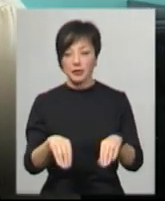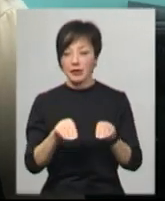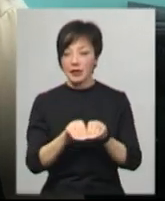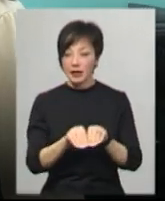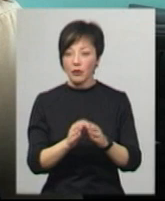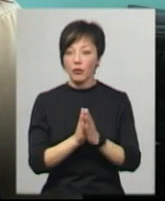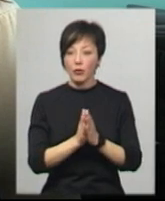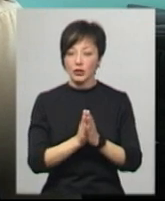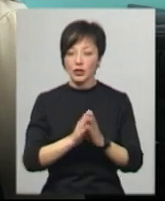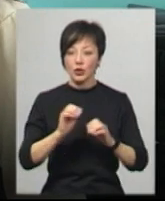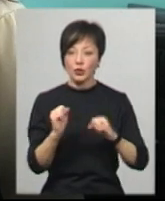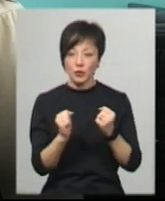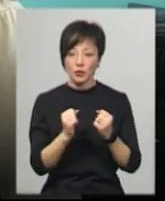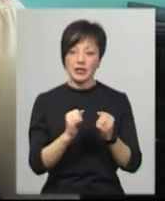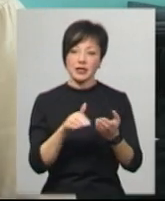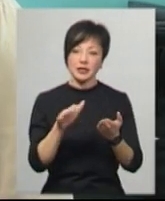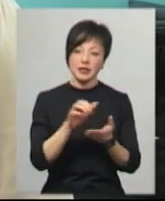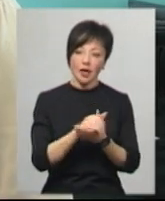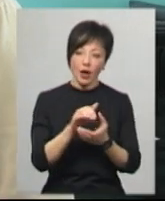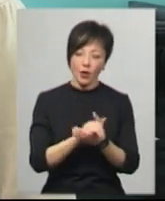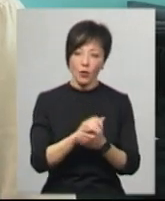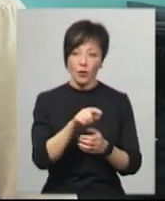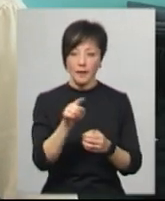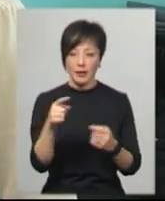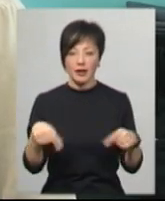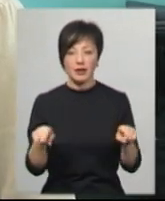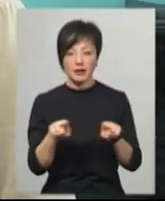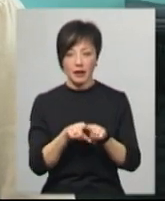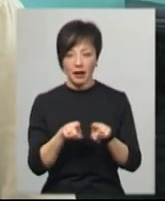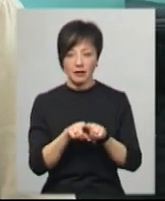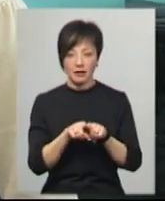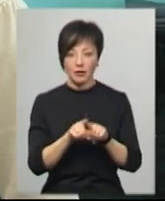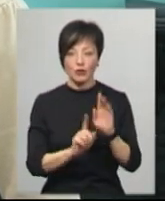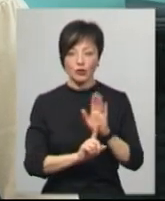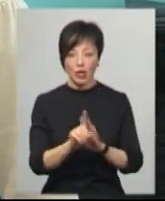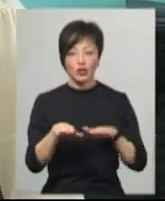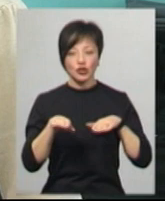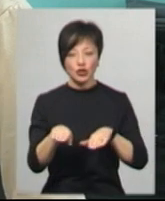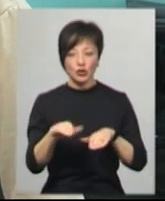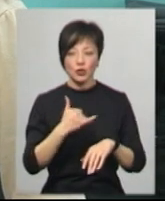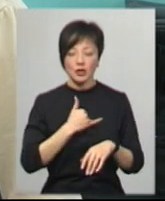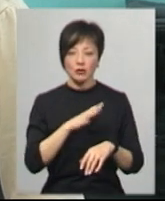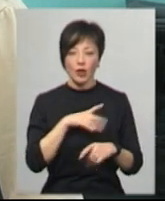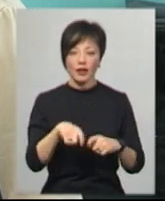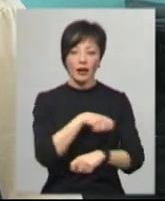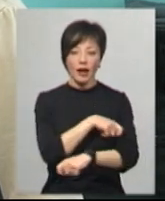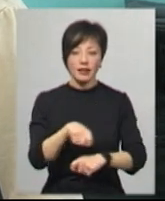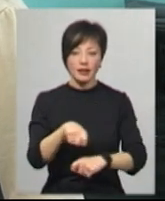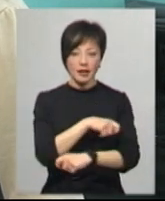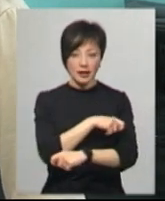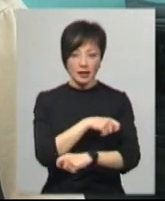попросили друзі, попросили знайомі. І так почали шити, в нас була тканина, яка